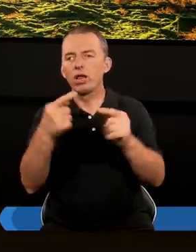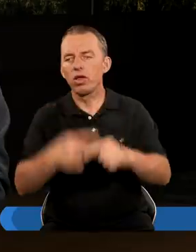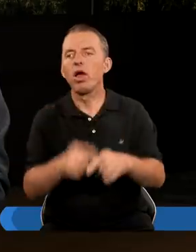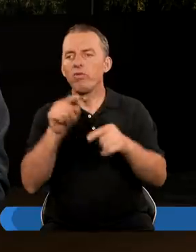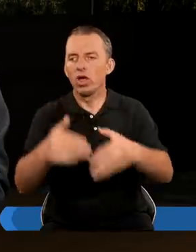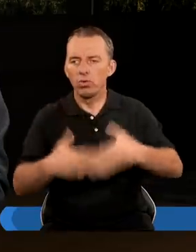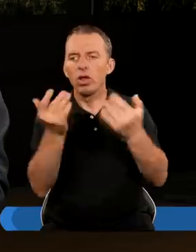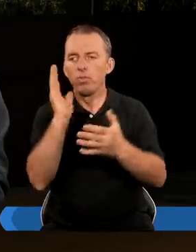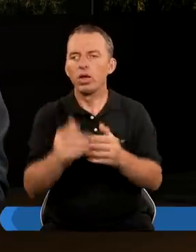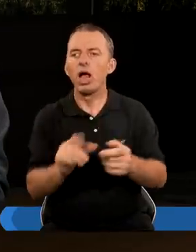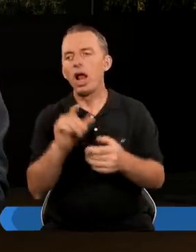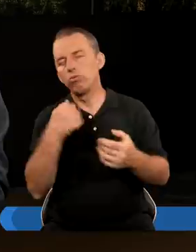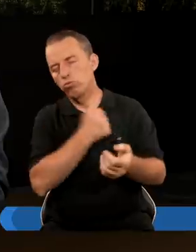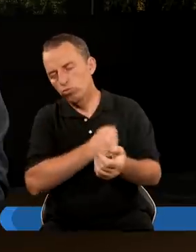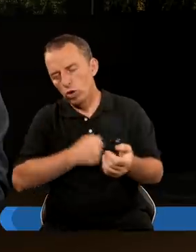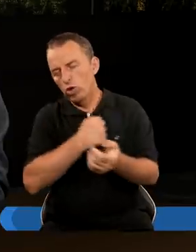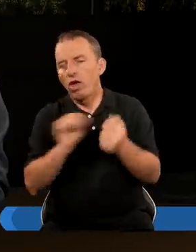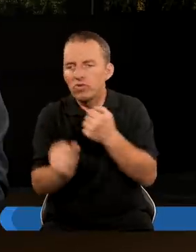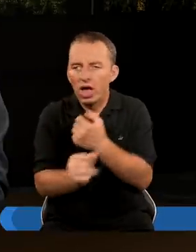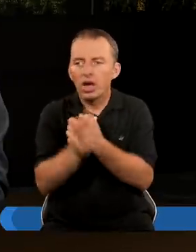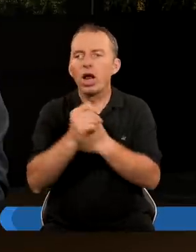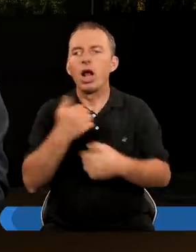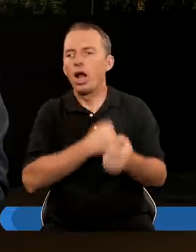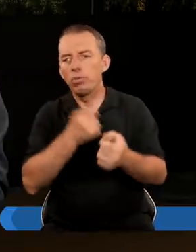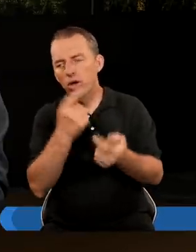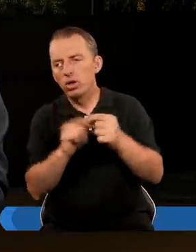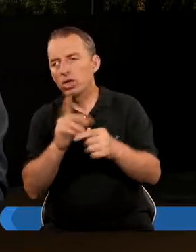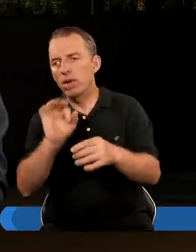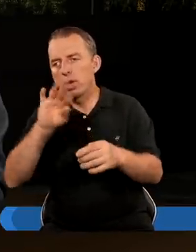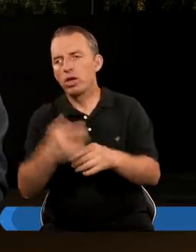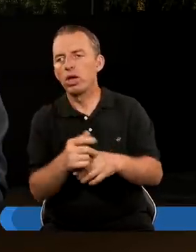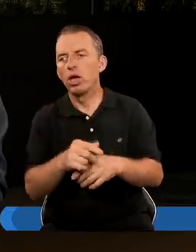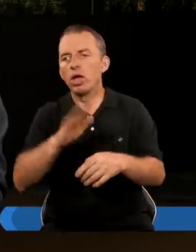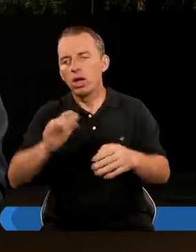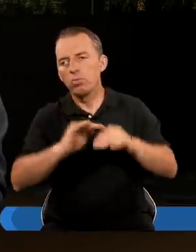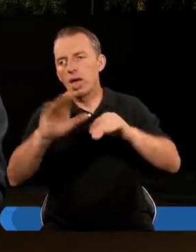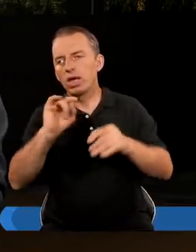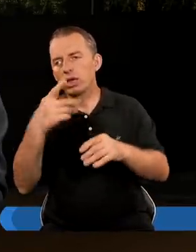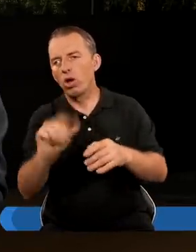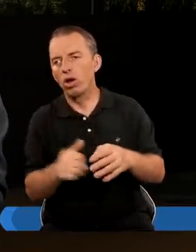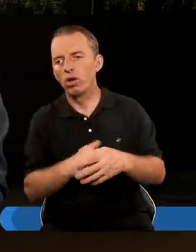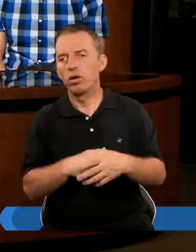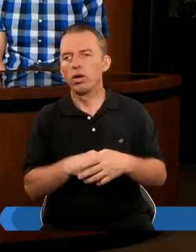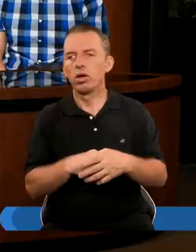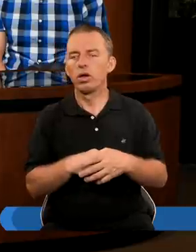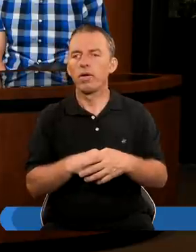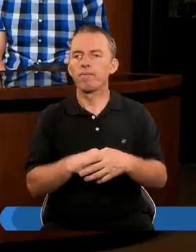W tym dniu Będzie wielki lament W Jerozolimie Jak lament W Chada Trimmon Na równinie Megiddo